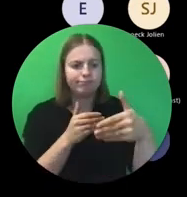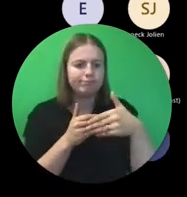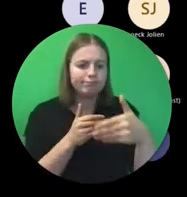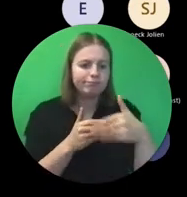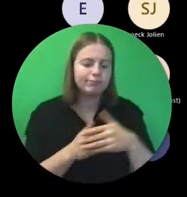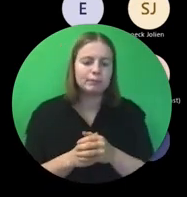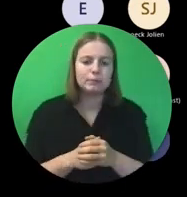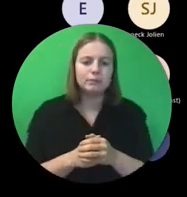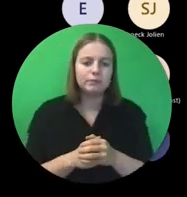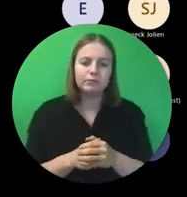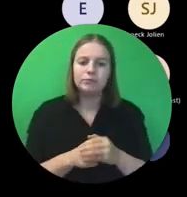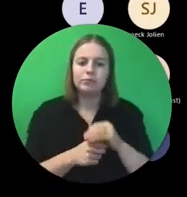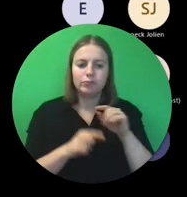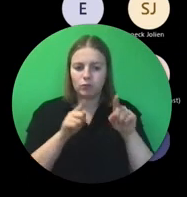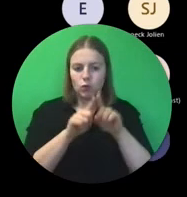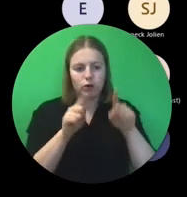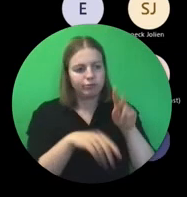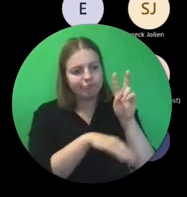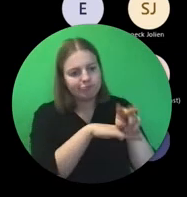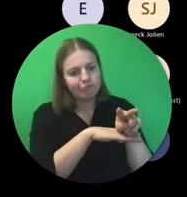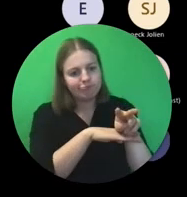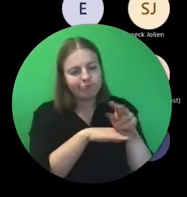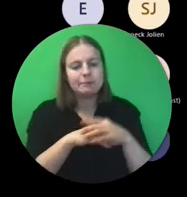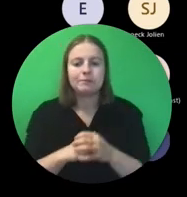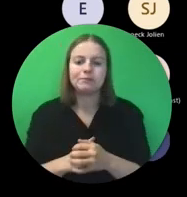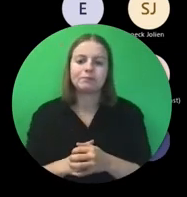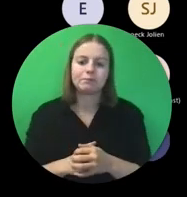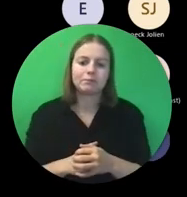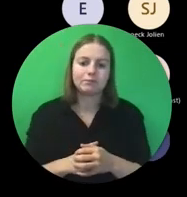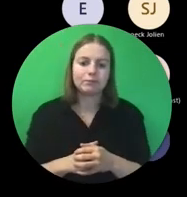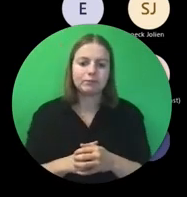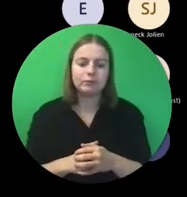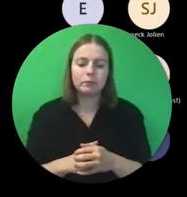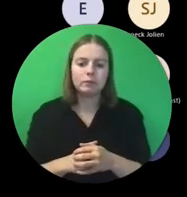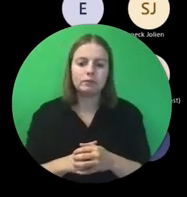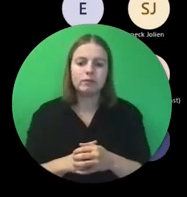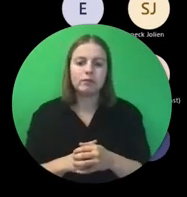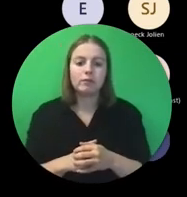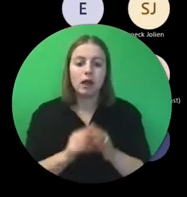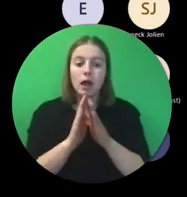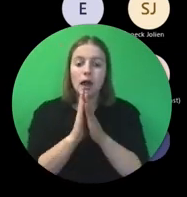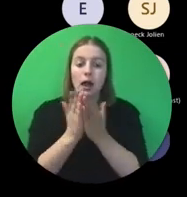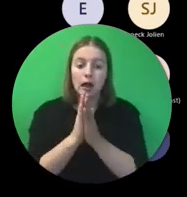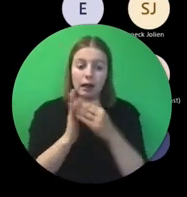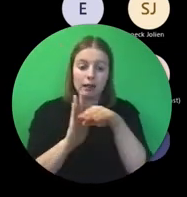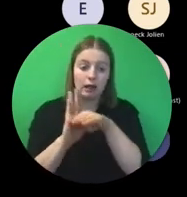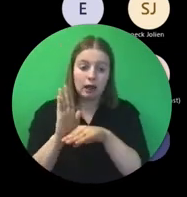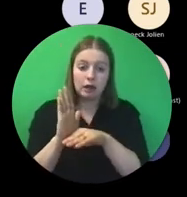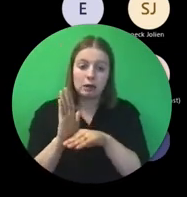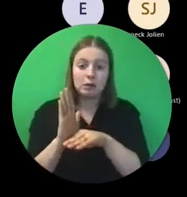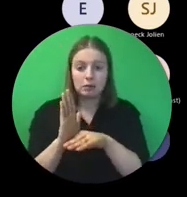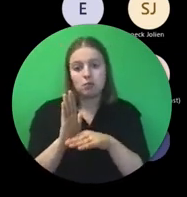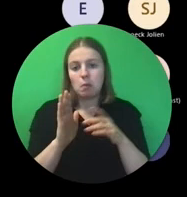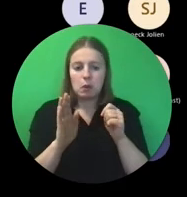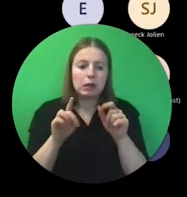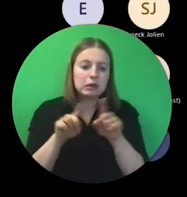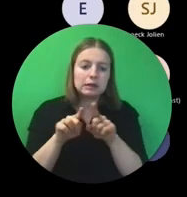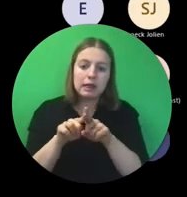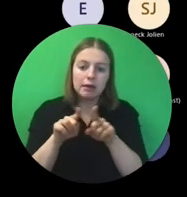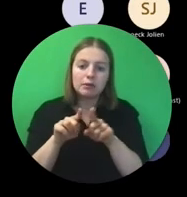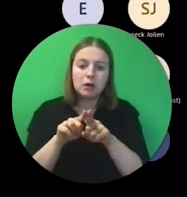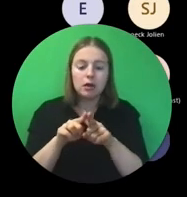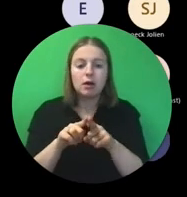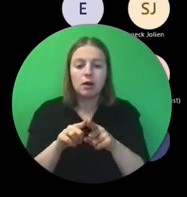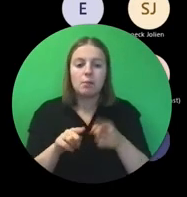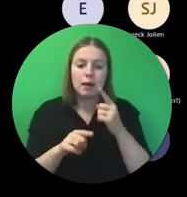Dus dan ga je die ook kunnen raadplegen. De agenda is zeer vergelijkbaar. Alleen zal het nu